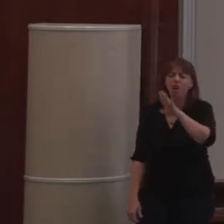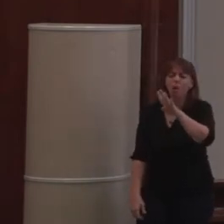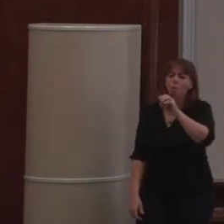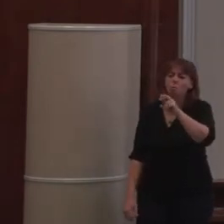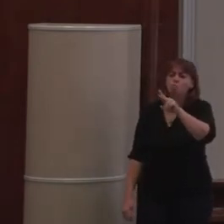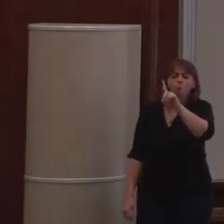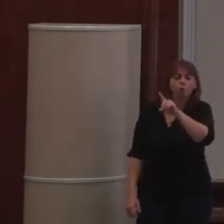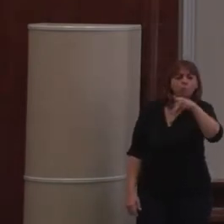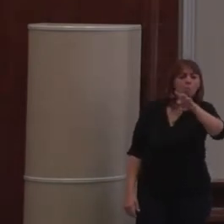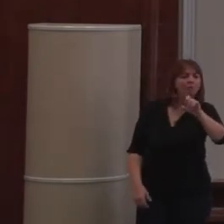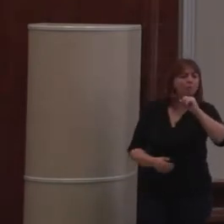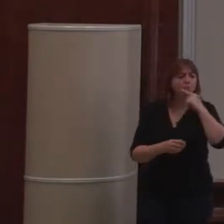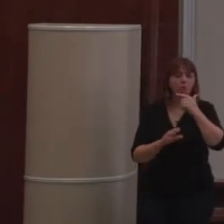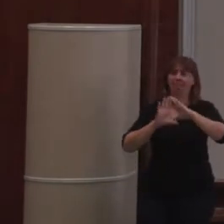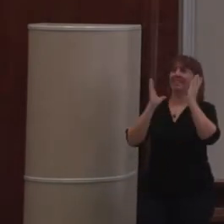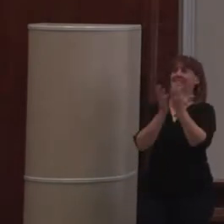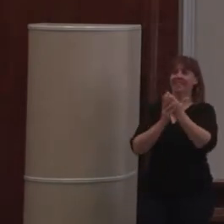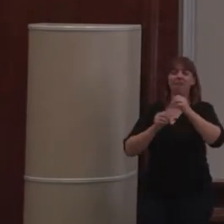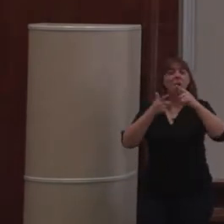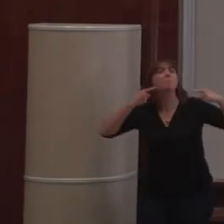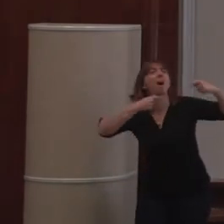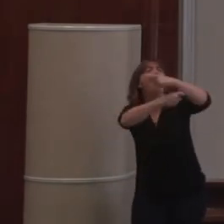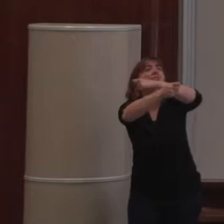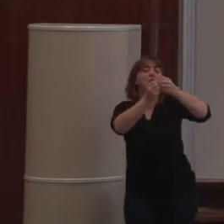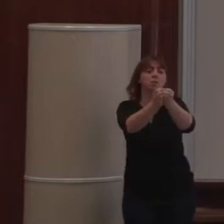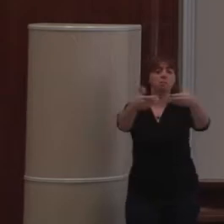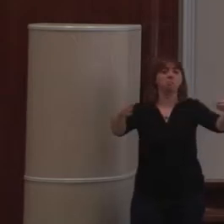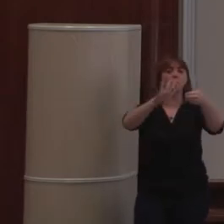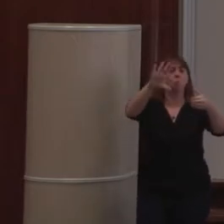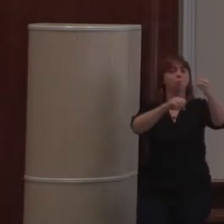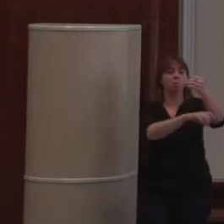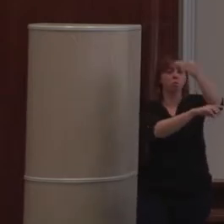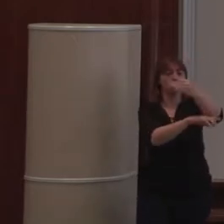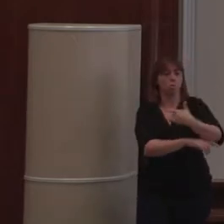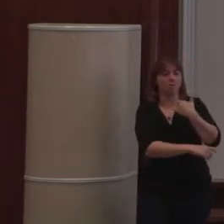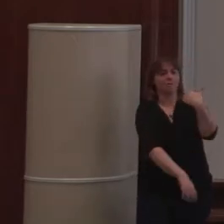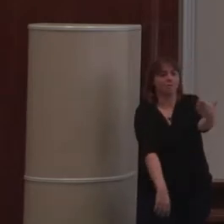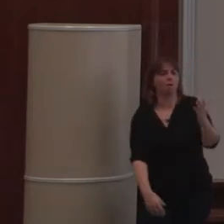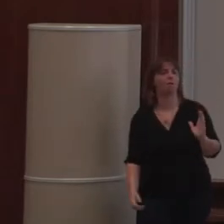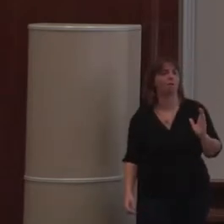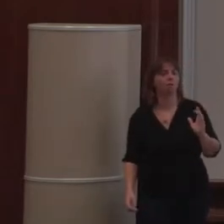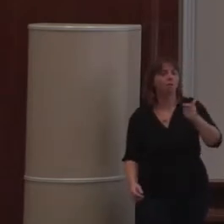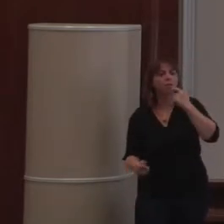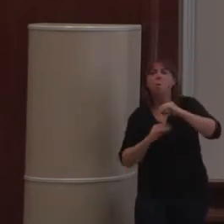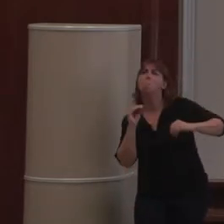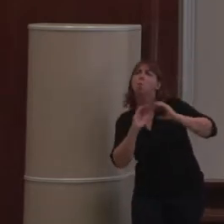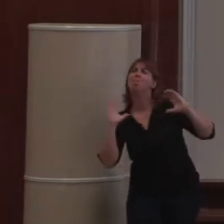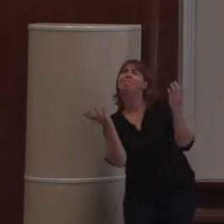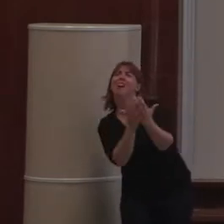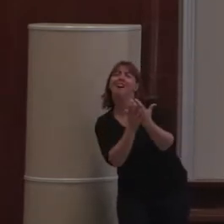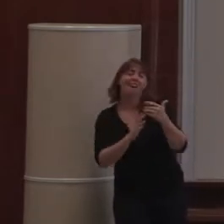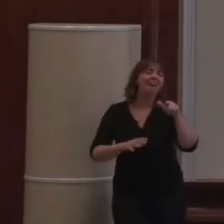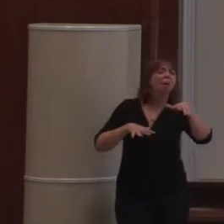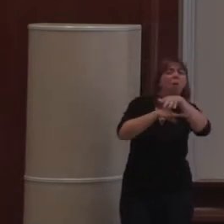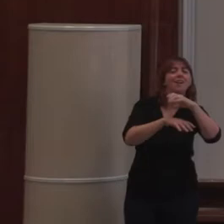60% du marché.'est-à que si vous prenez tous les sites web du monde, il y en a beaucoup, qui utilisent un CMS, une bonne partie d'entre eux le font, 60